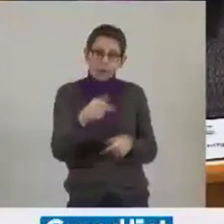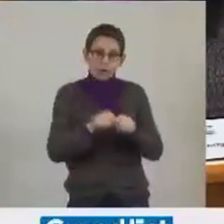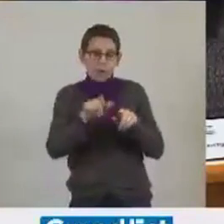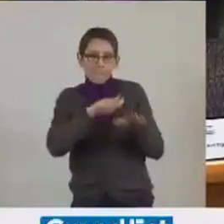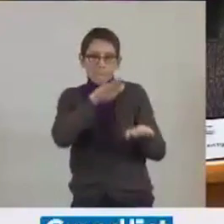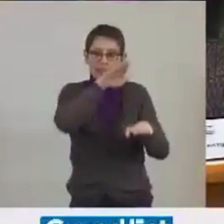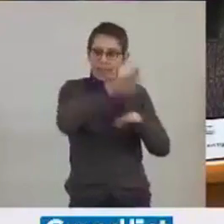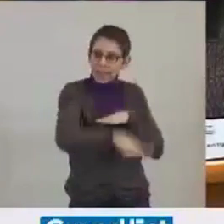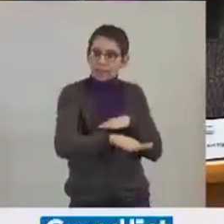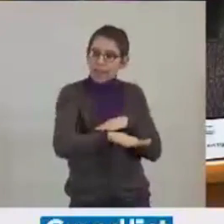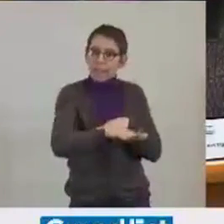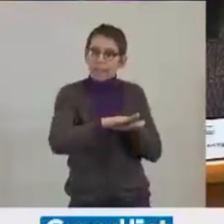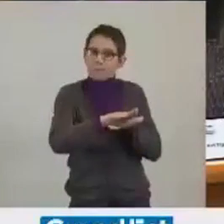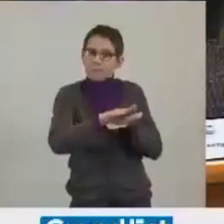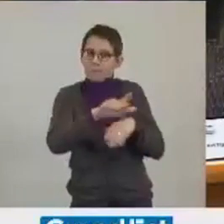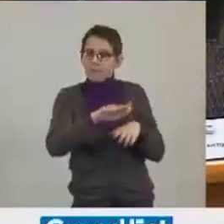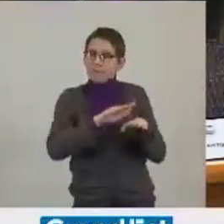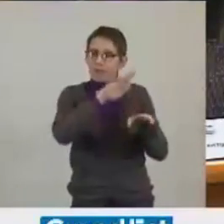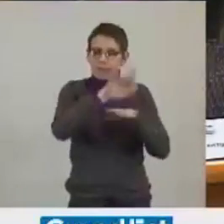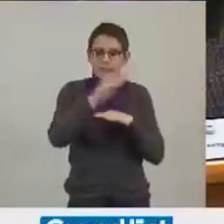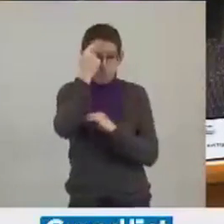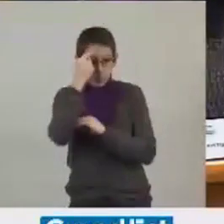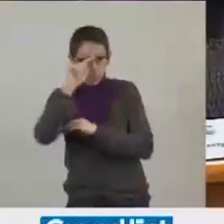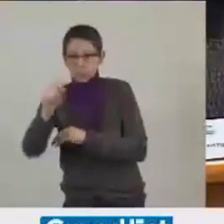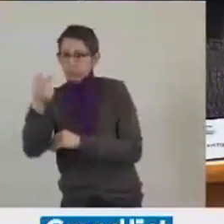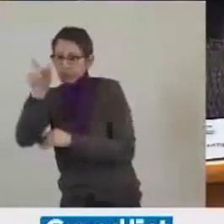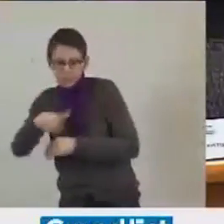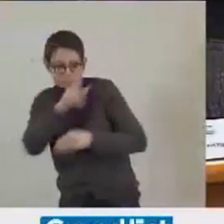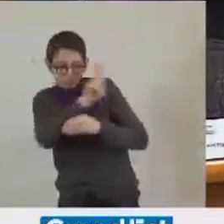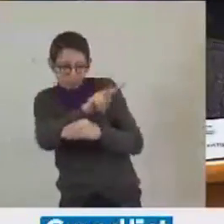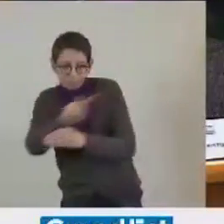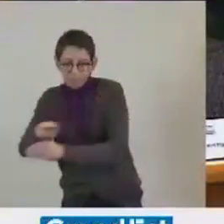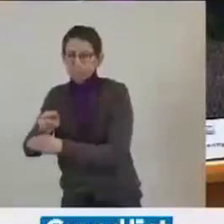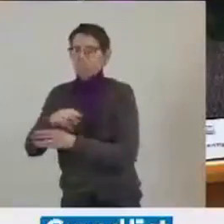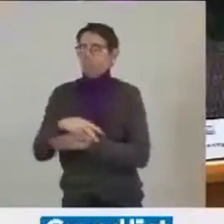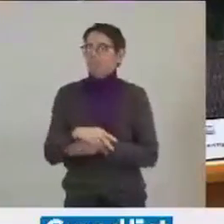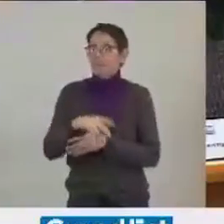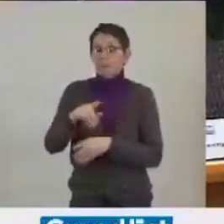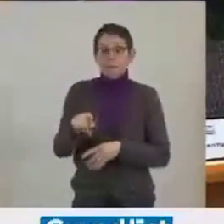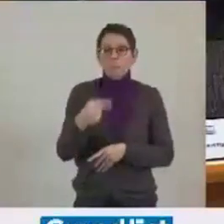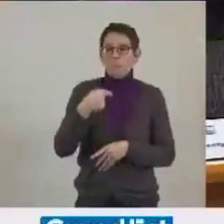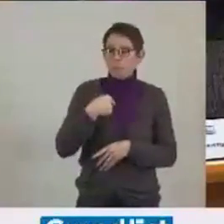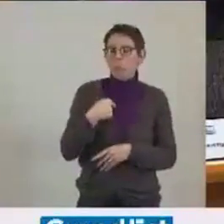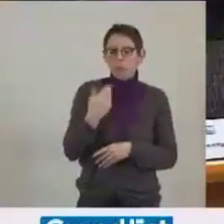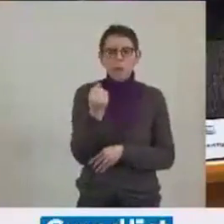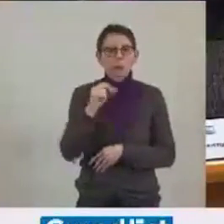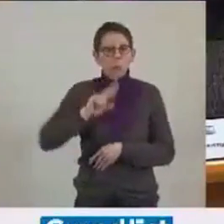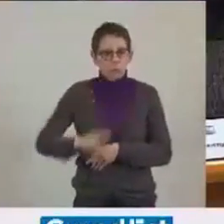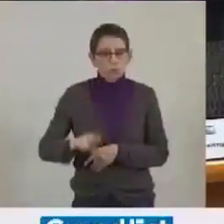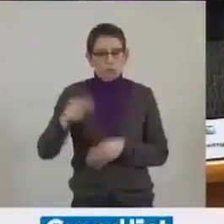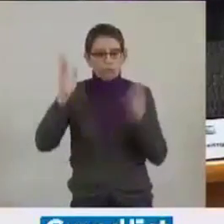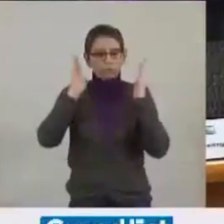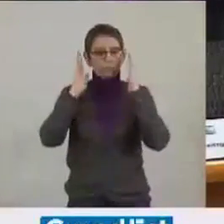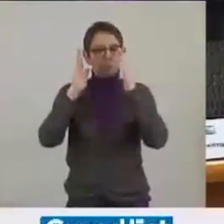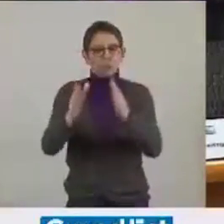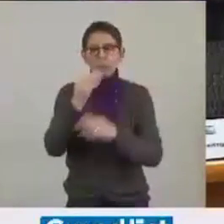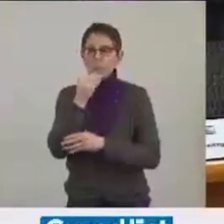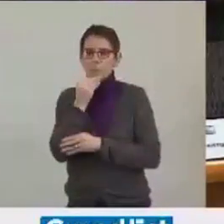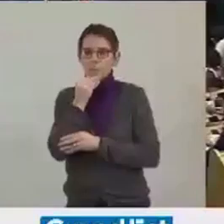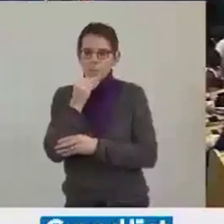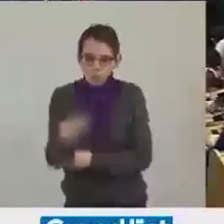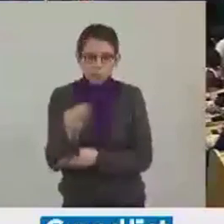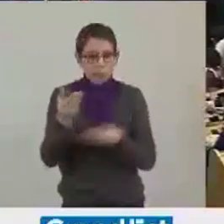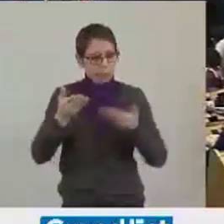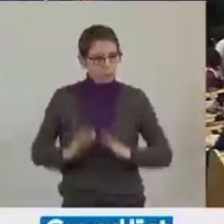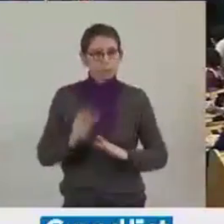il nous faut continuer à faire région et je suis convaincu que nous sommes sur la bonne voie. Je vous remercie. Merci